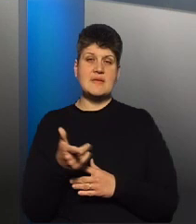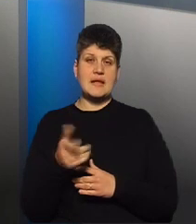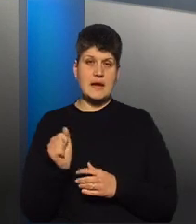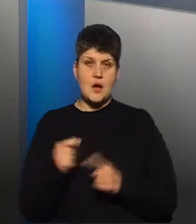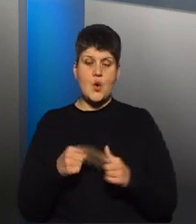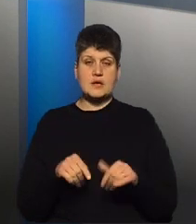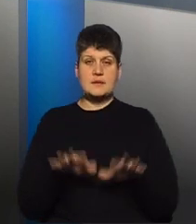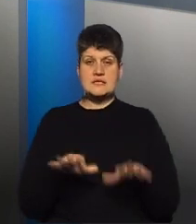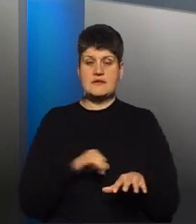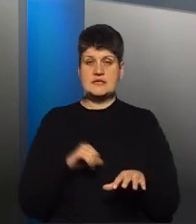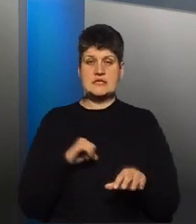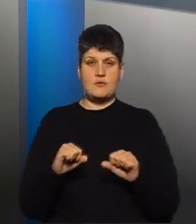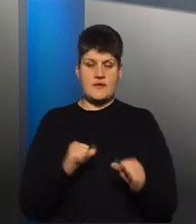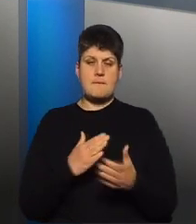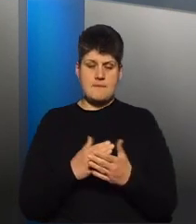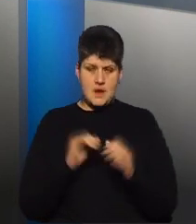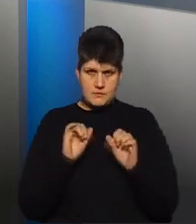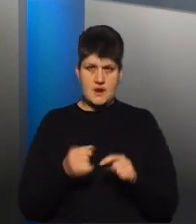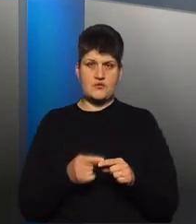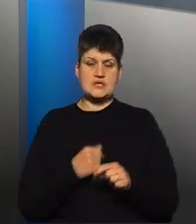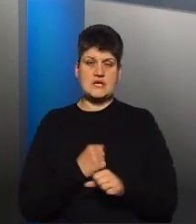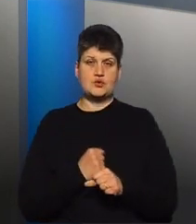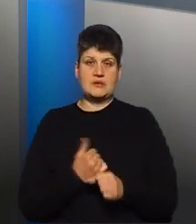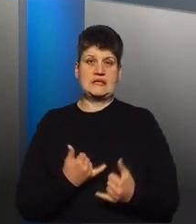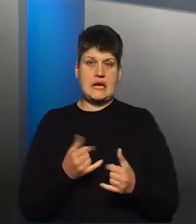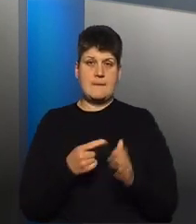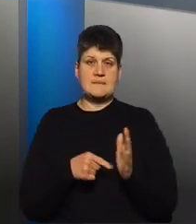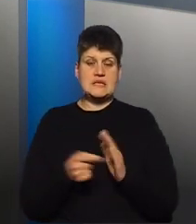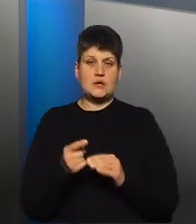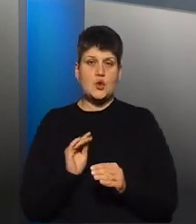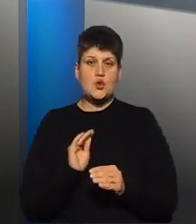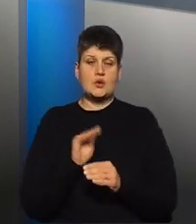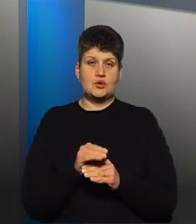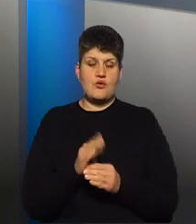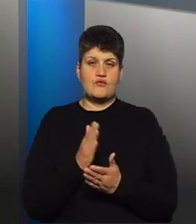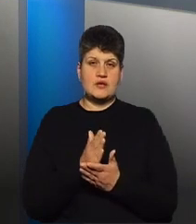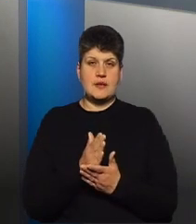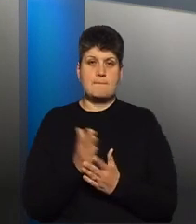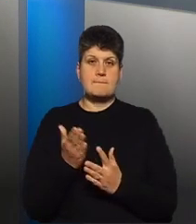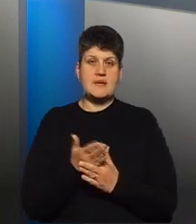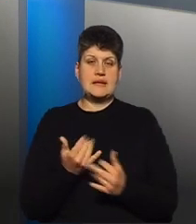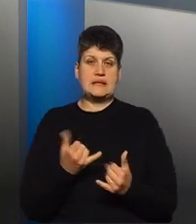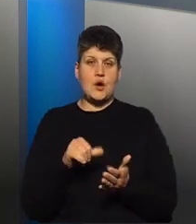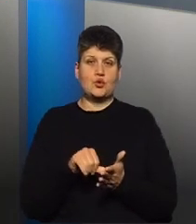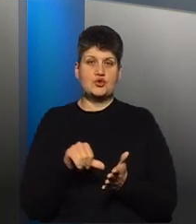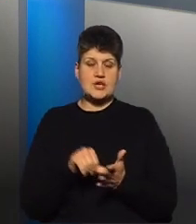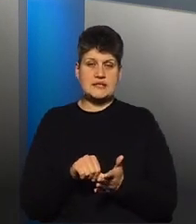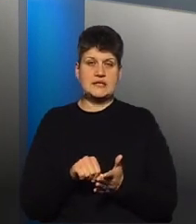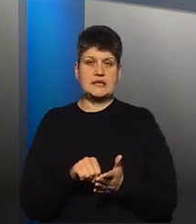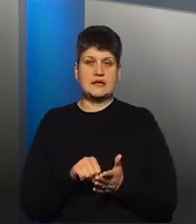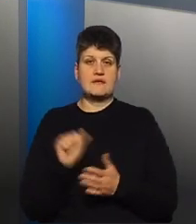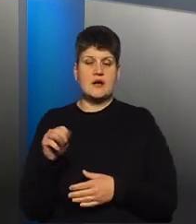самоврядування мають право це зробити. Скажемо, так, для міста Тернополя додатково встановлено пільга для учасників та членів сімей АТО.